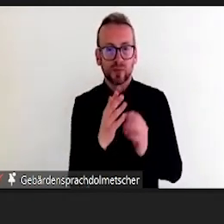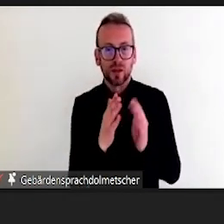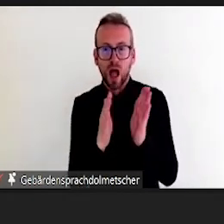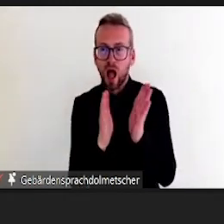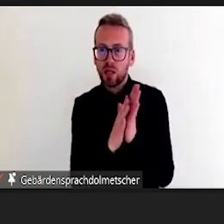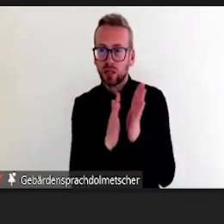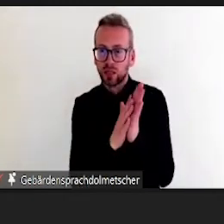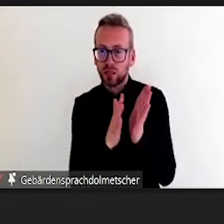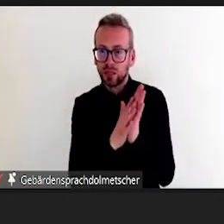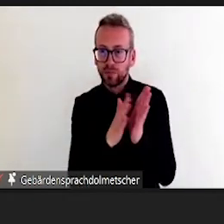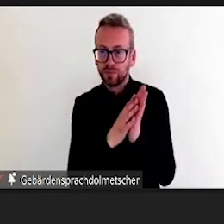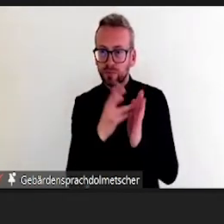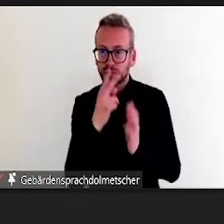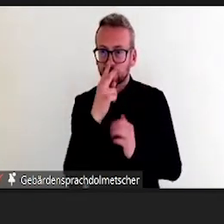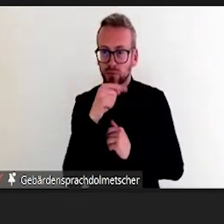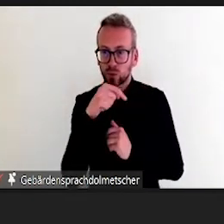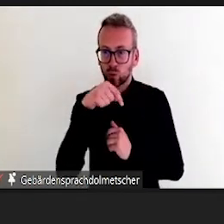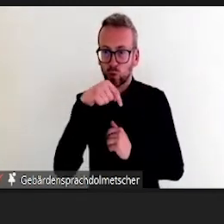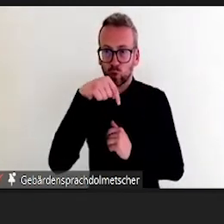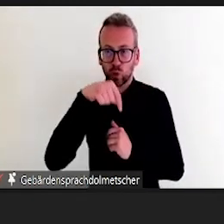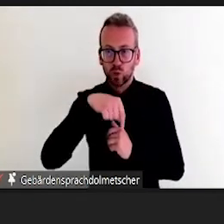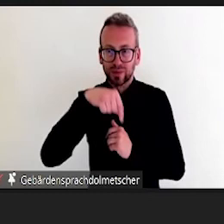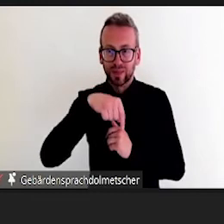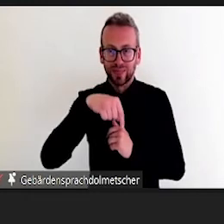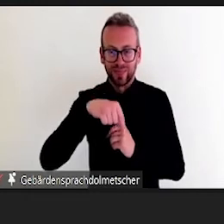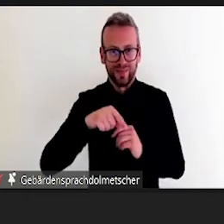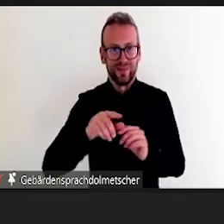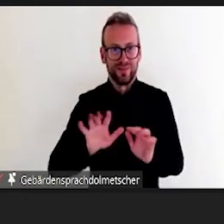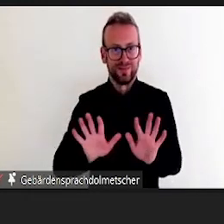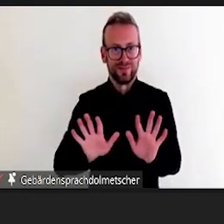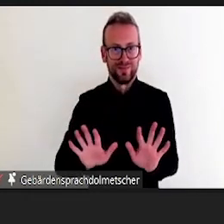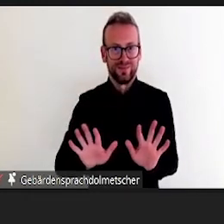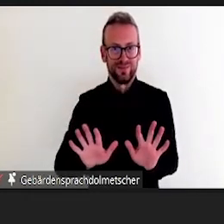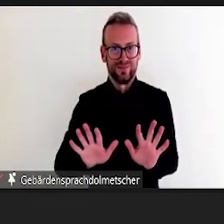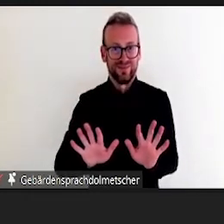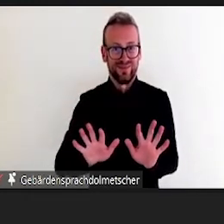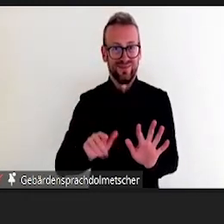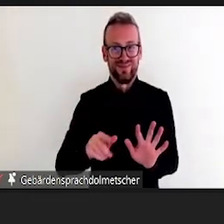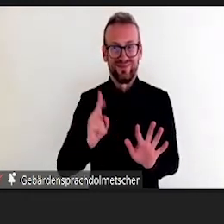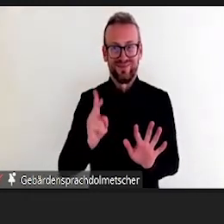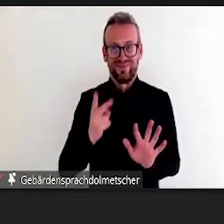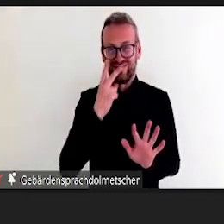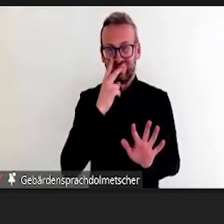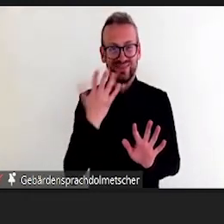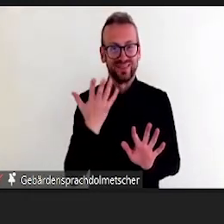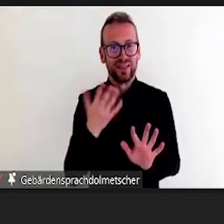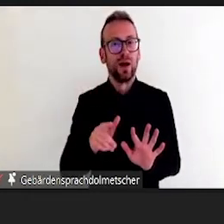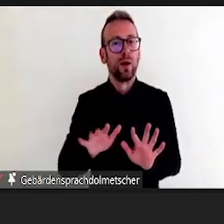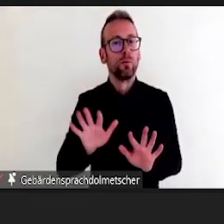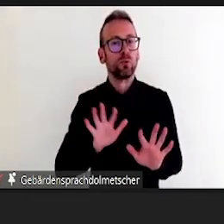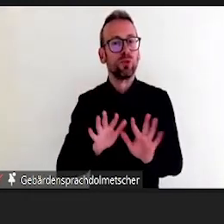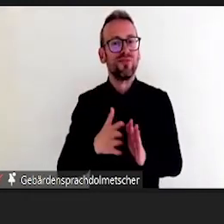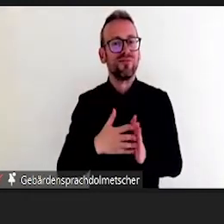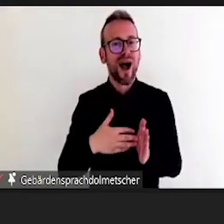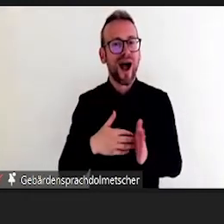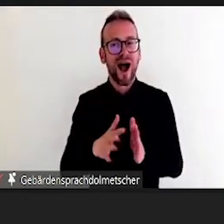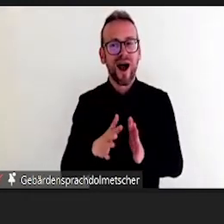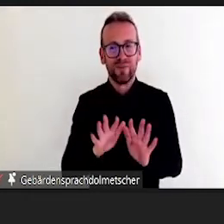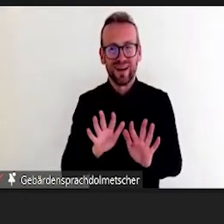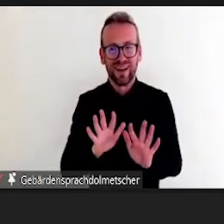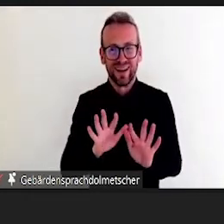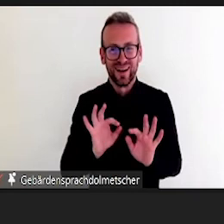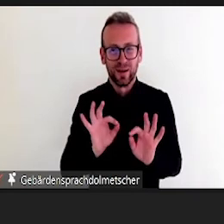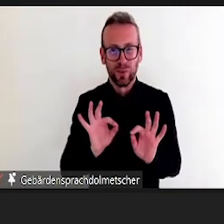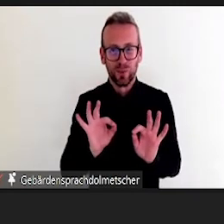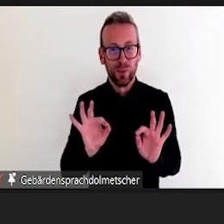Linkshänder sind. Jetzt kann man ja sagen, Banalität, wen interessiert das? Aber gleichzeitig ist das ja, glaube ich, auch ein Aspekt, den Sie